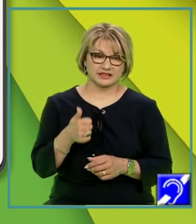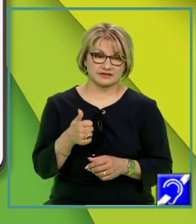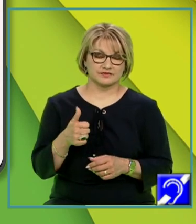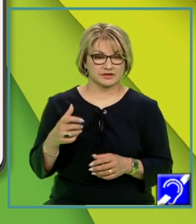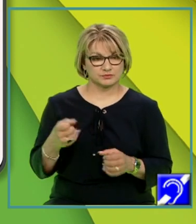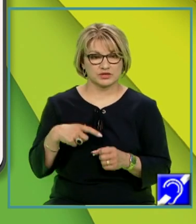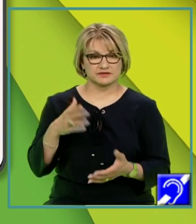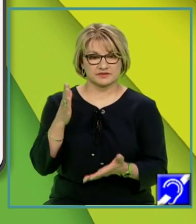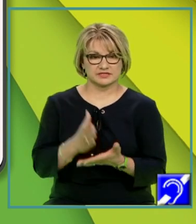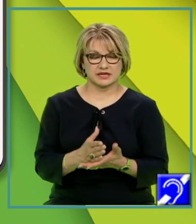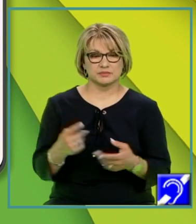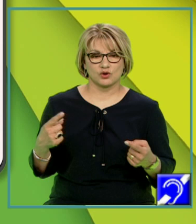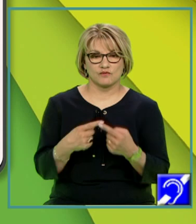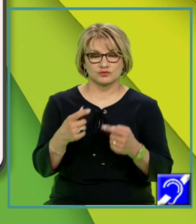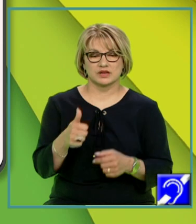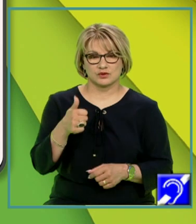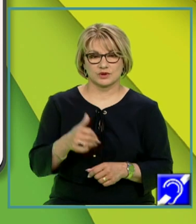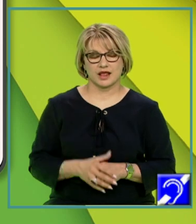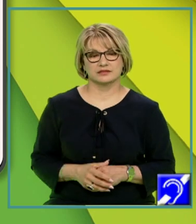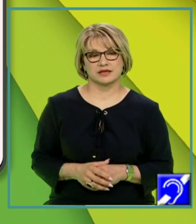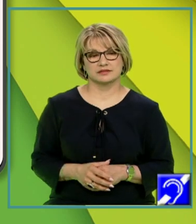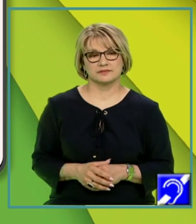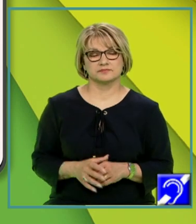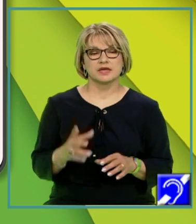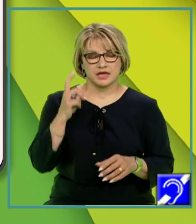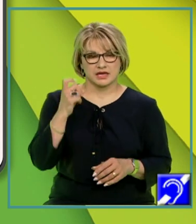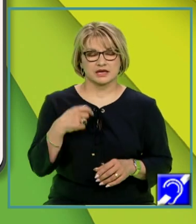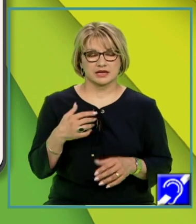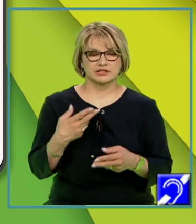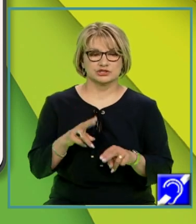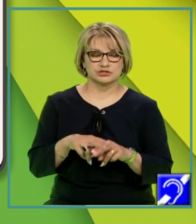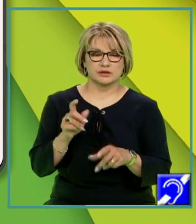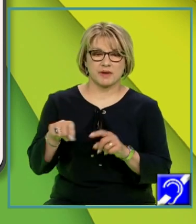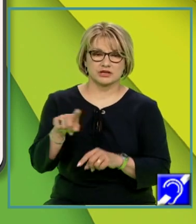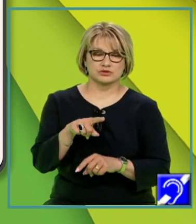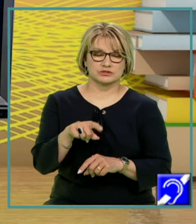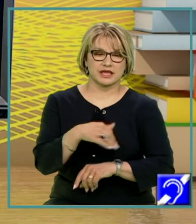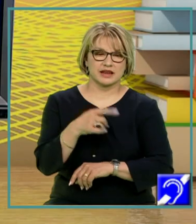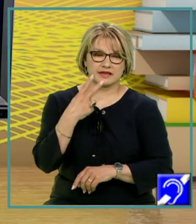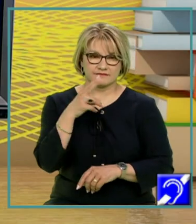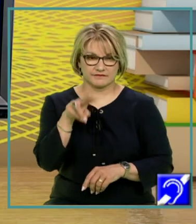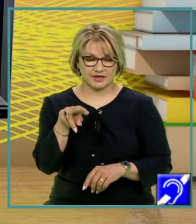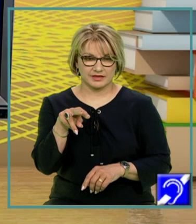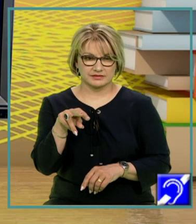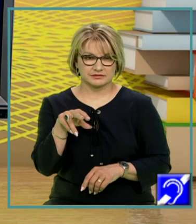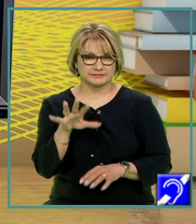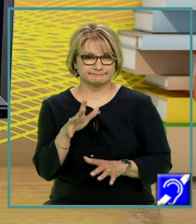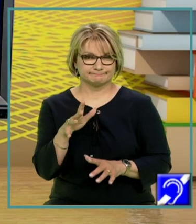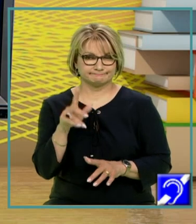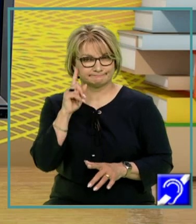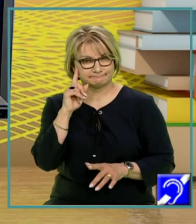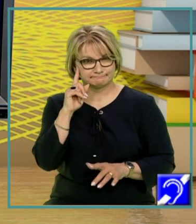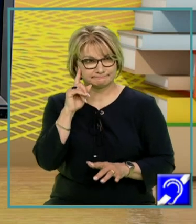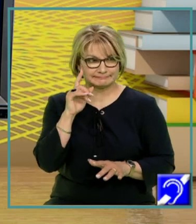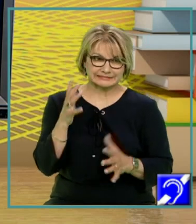stabilită prin confruntarea cu realitatea. Cred că majoritatea elevilor uitându-se la această cerință ar fi un pic debusolați.